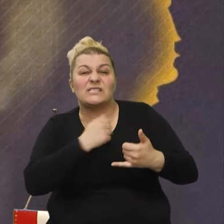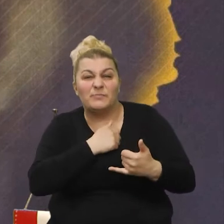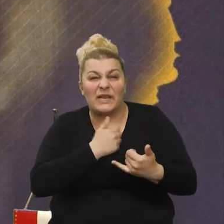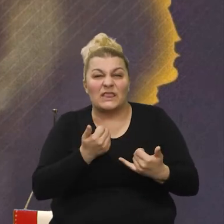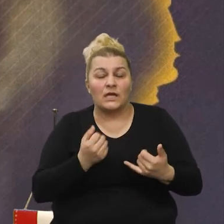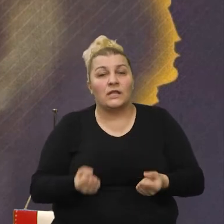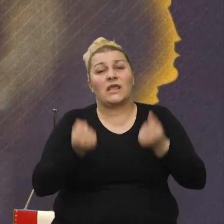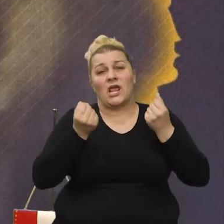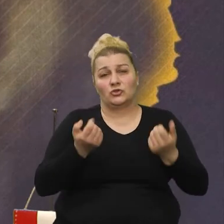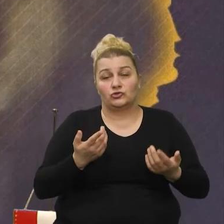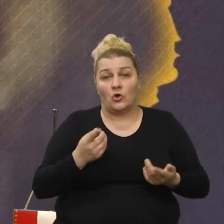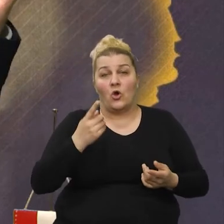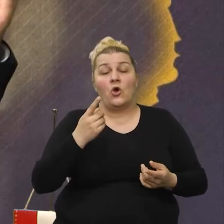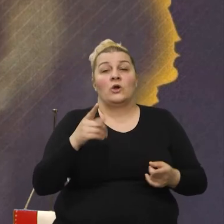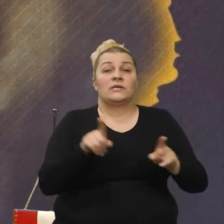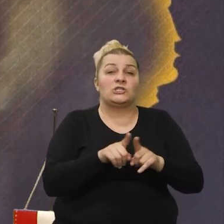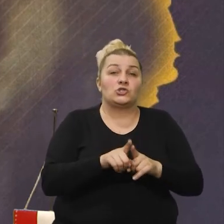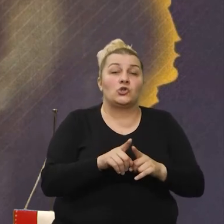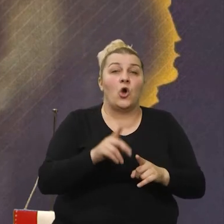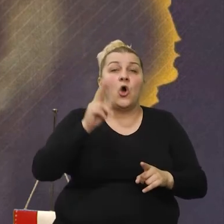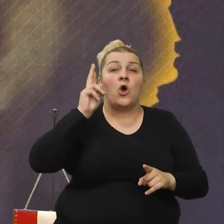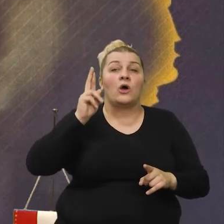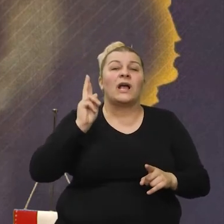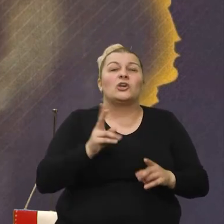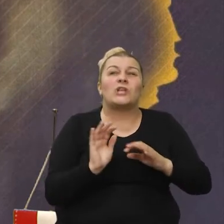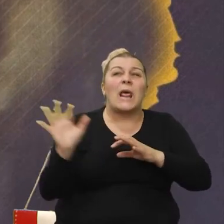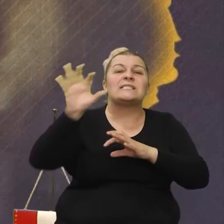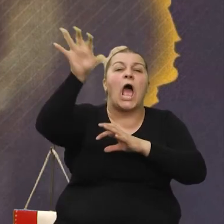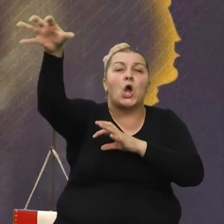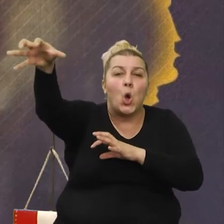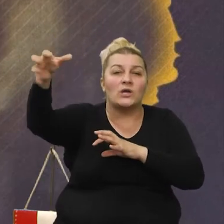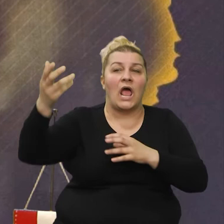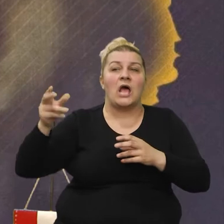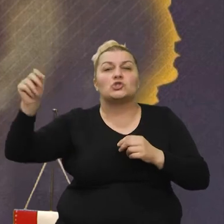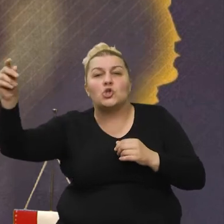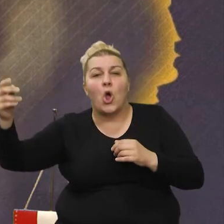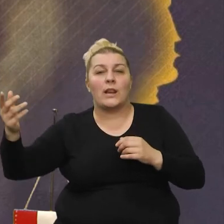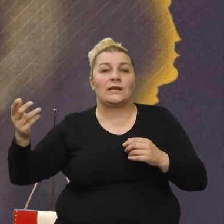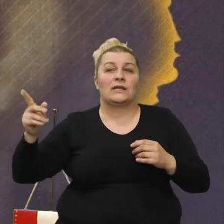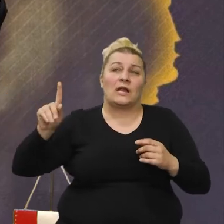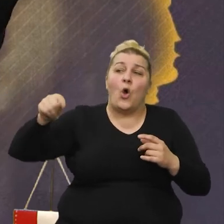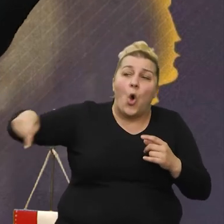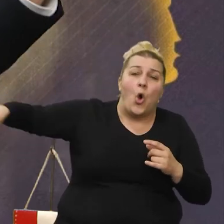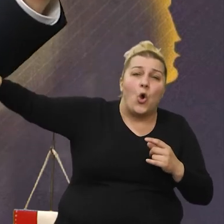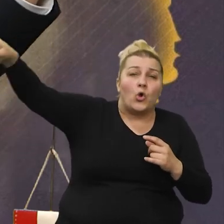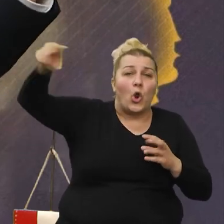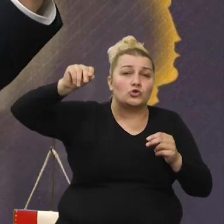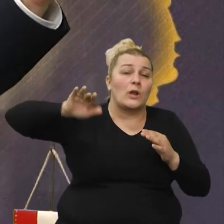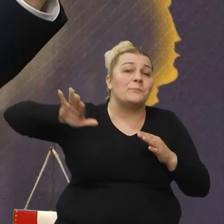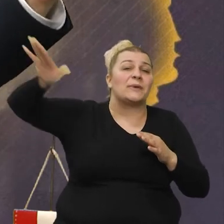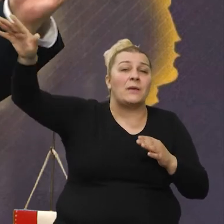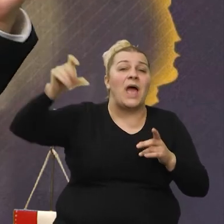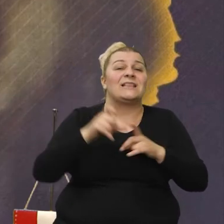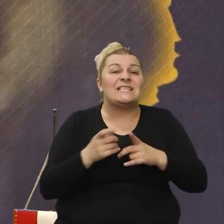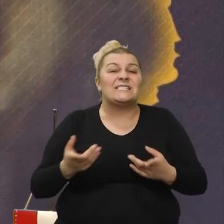teško. pa iz Kaštelanske Zagore, pa iz Solina, pa nije baš samo sve i Solina, ima i gore prema